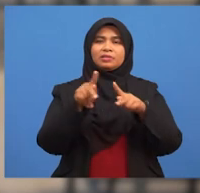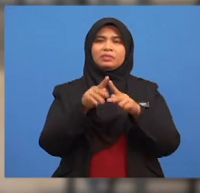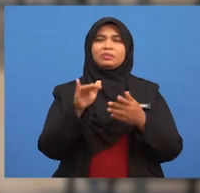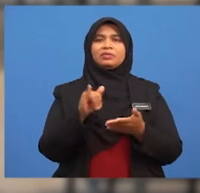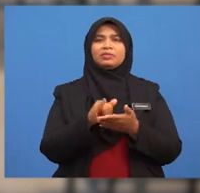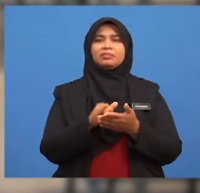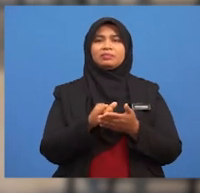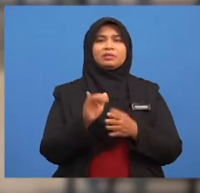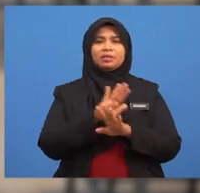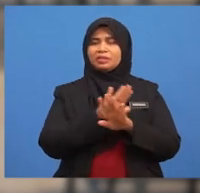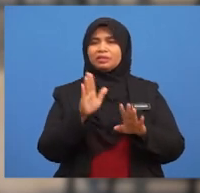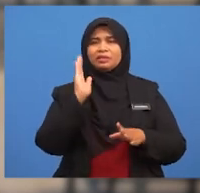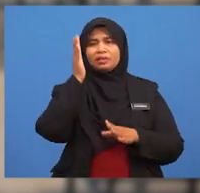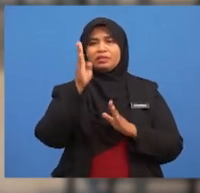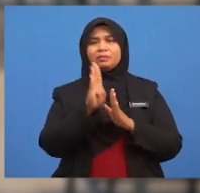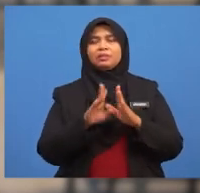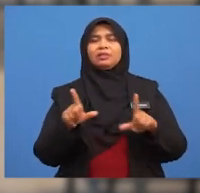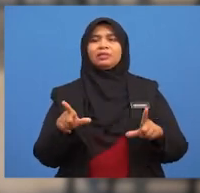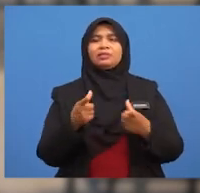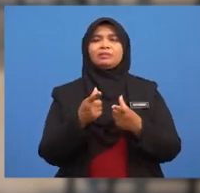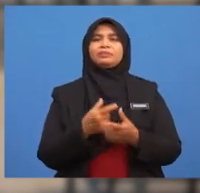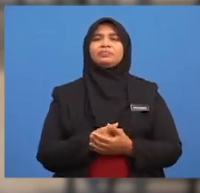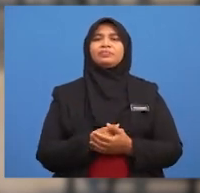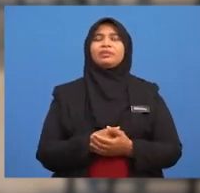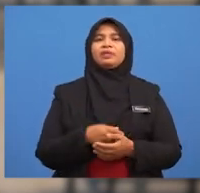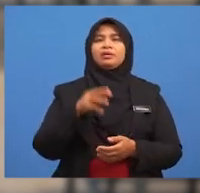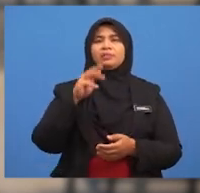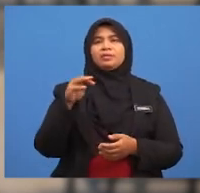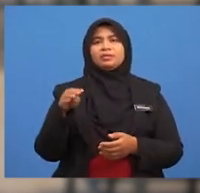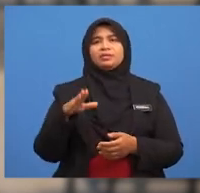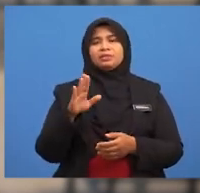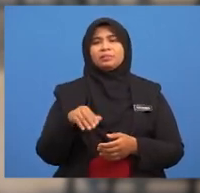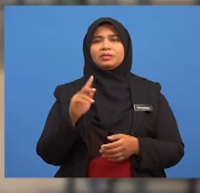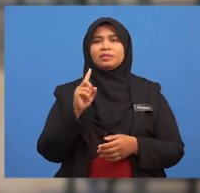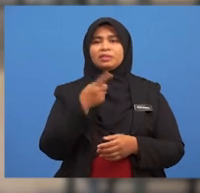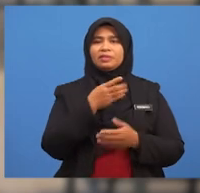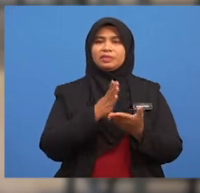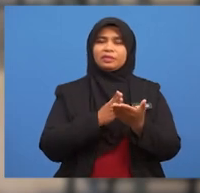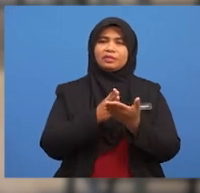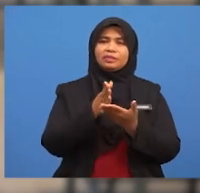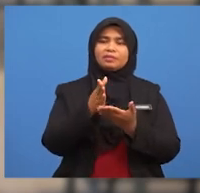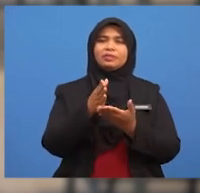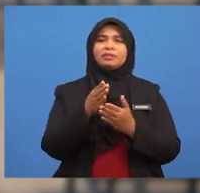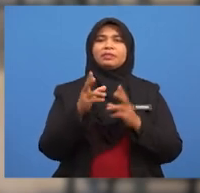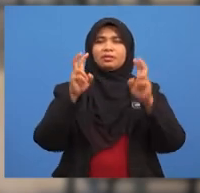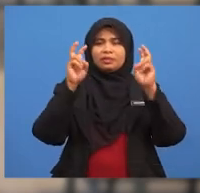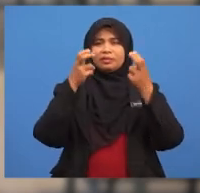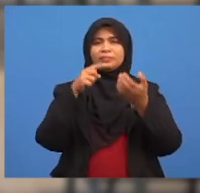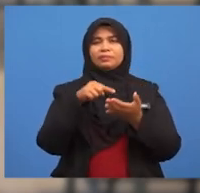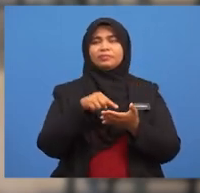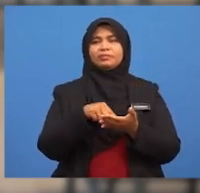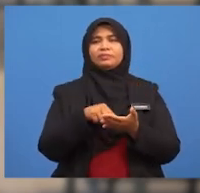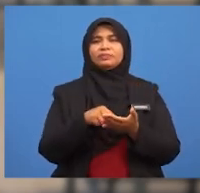mustahil berlaku Murid-murid, sebelum kita meneruskan lagi tajuk kebaran kalian